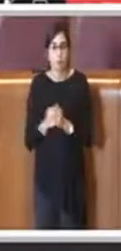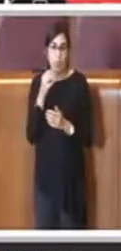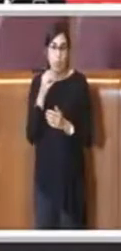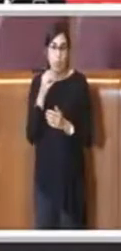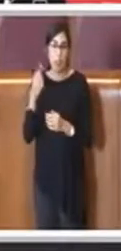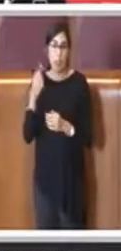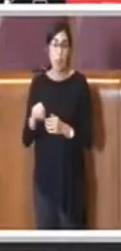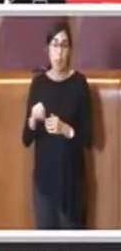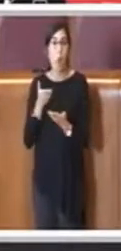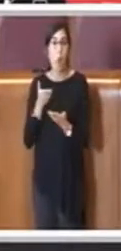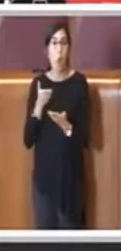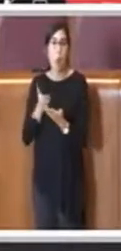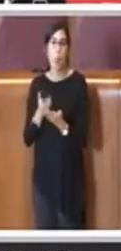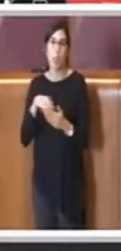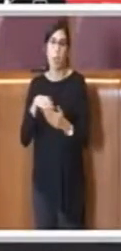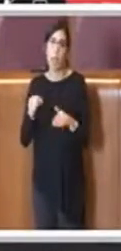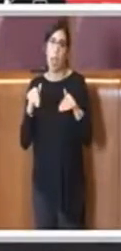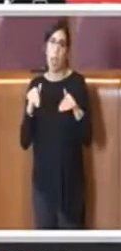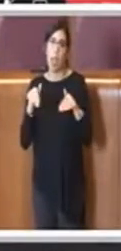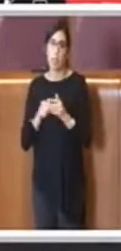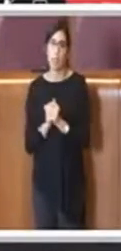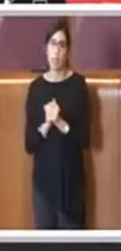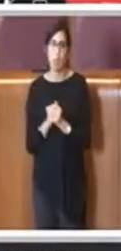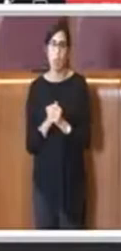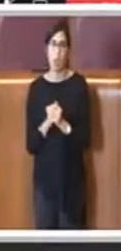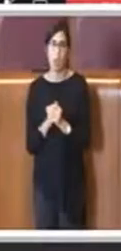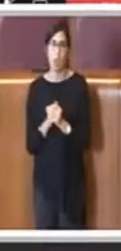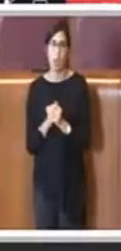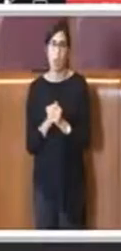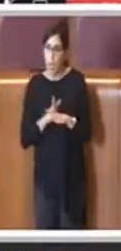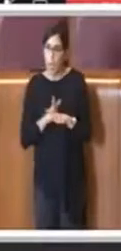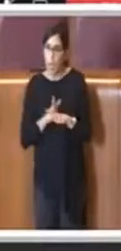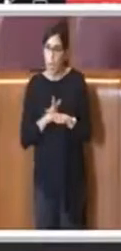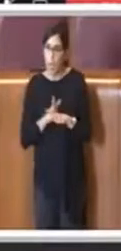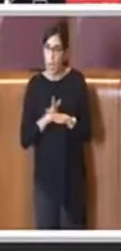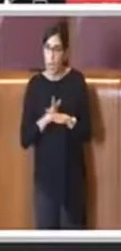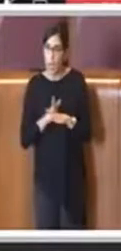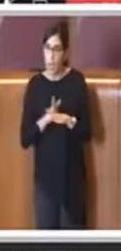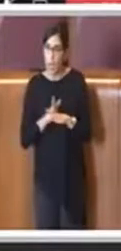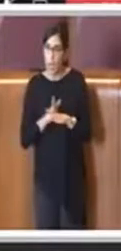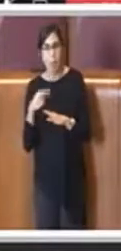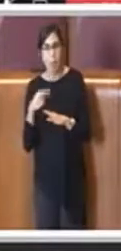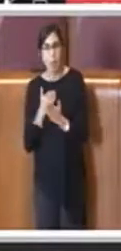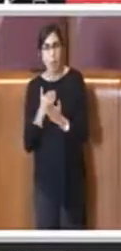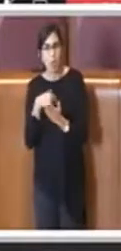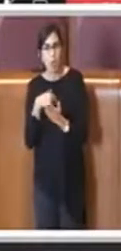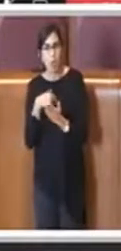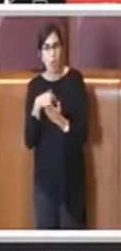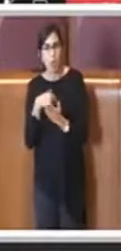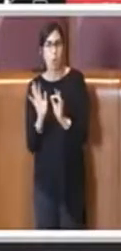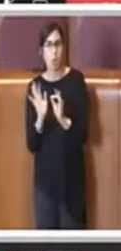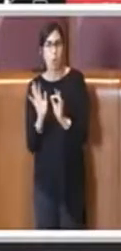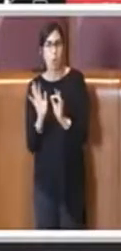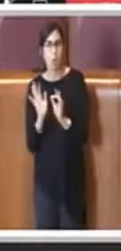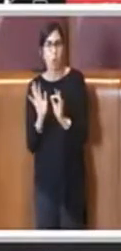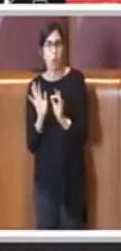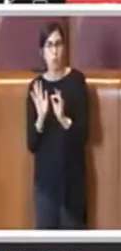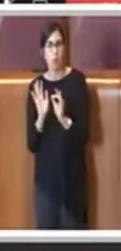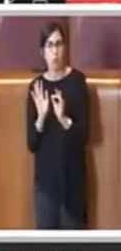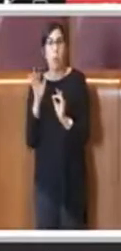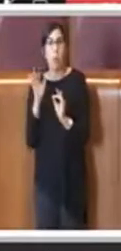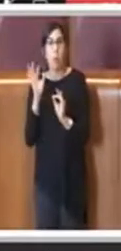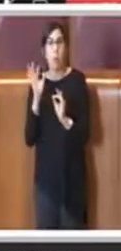asterremo su questa mozione, insomma, noi ne condividiamo una parte che poi è la stessa, diciamo noi abbiamo presentato la mozione nello stesso giorno,